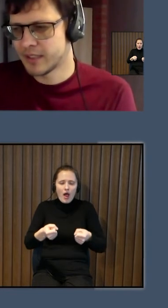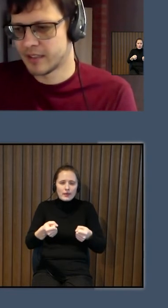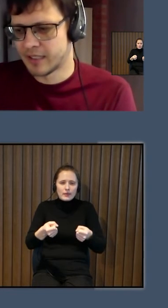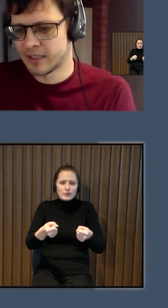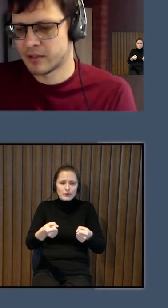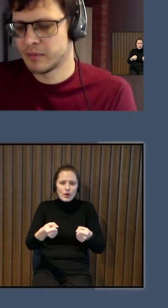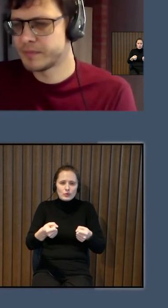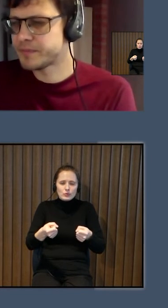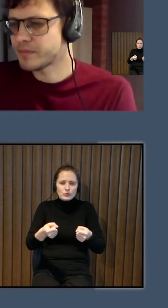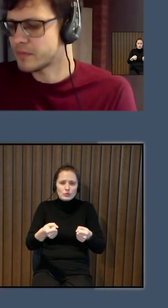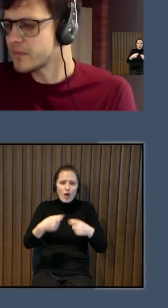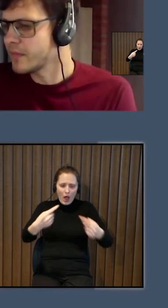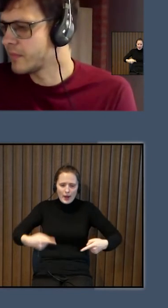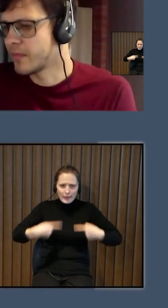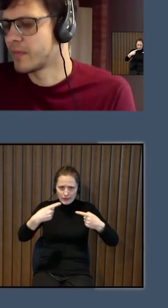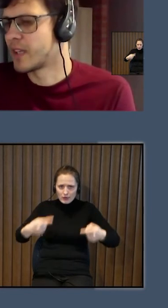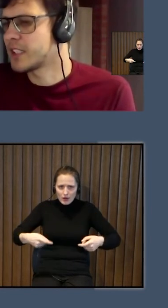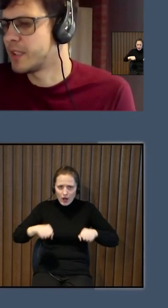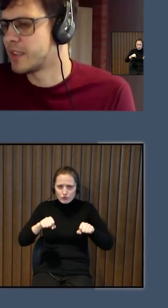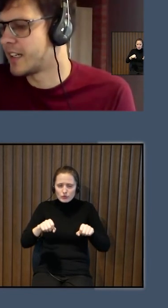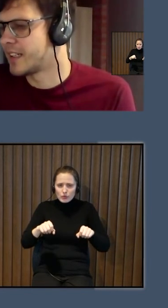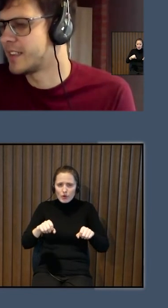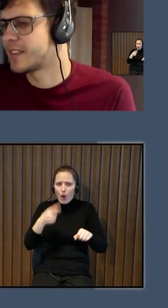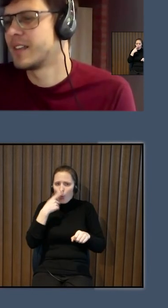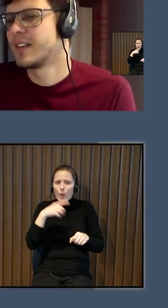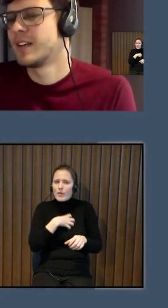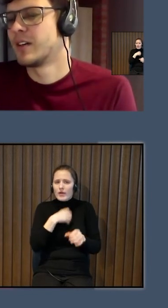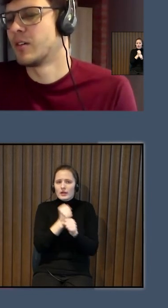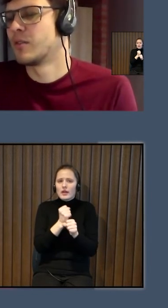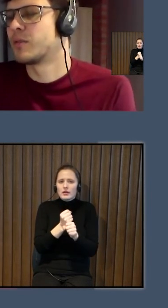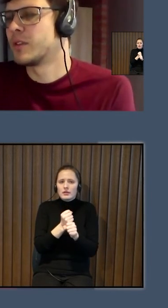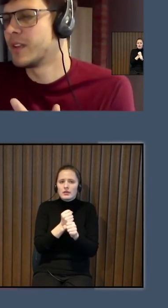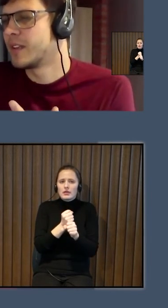ar ratiem krēslu. Kas man ir jādara?